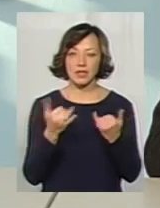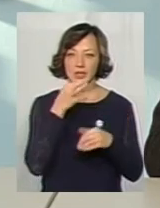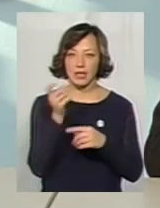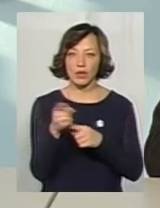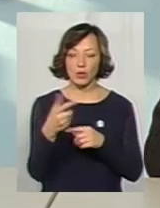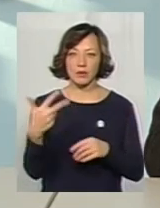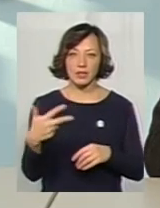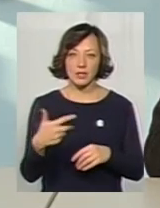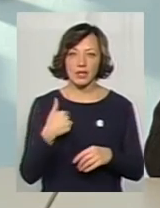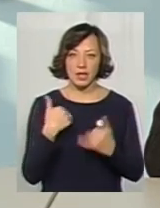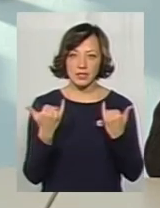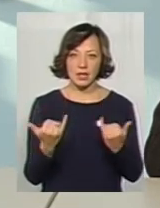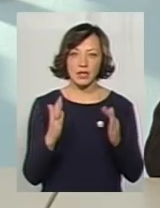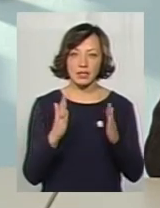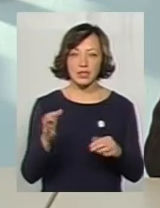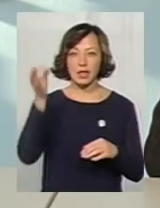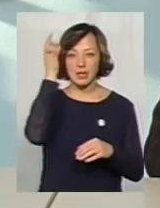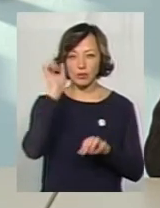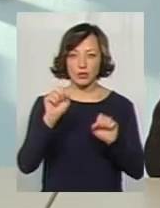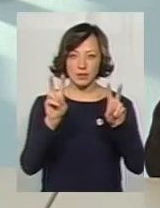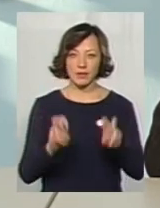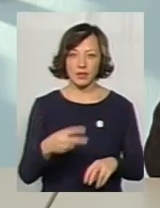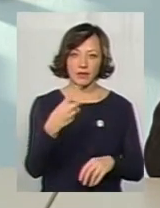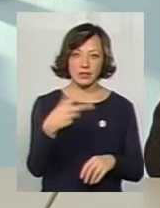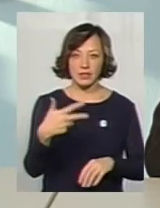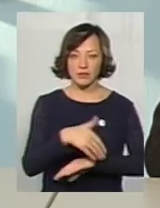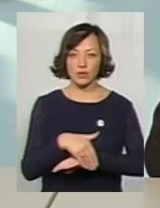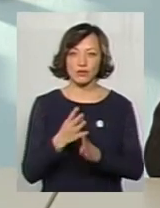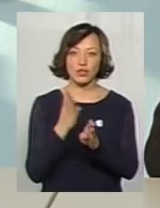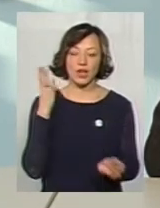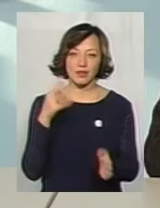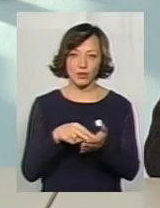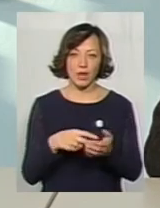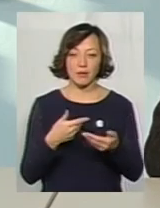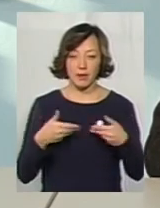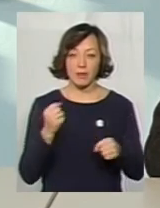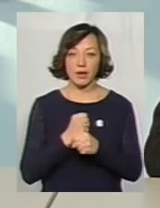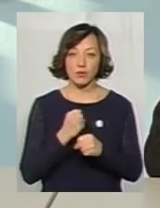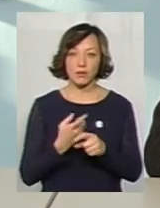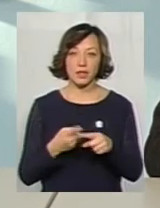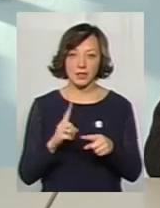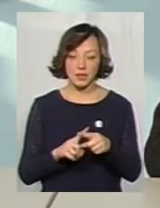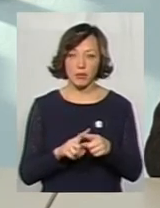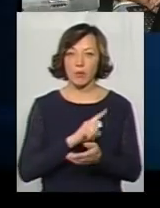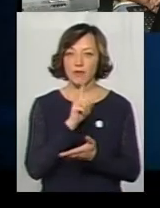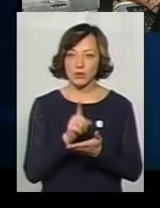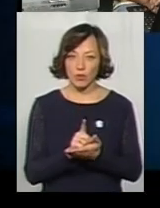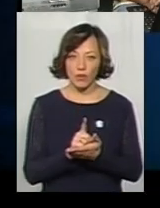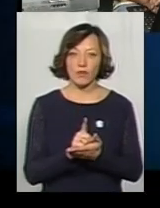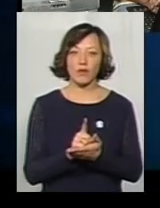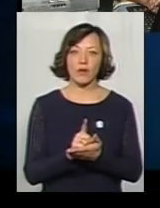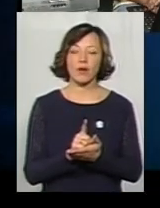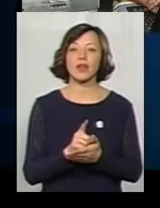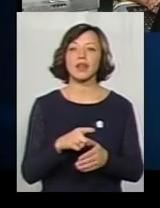Тернопільські 30, тому що я зараз тільки на згадку можу назвати 20-30 дворів, які в черзі стоять. Ми працюємо на тим, і обов'язково руки до